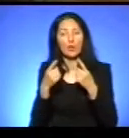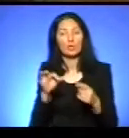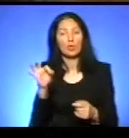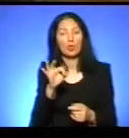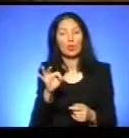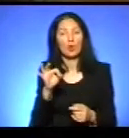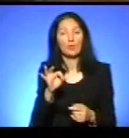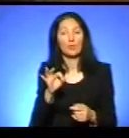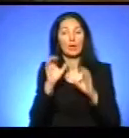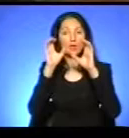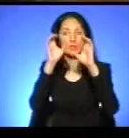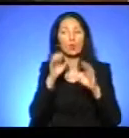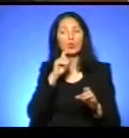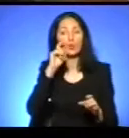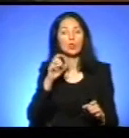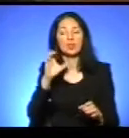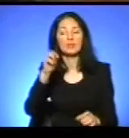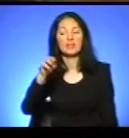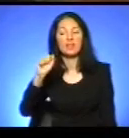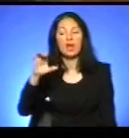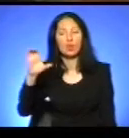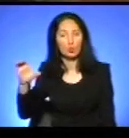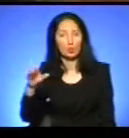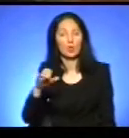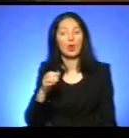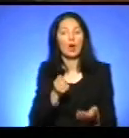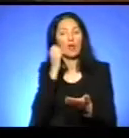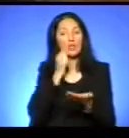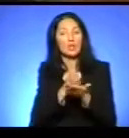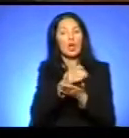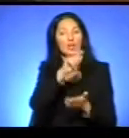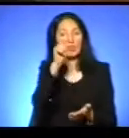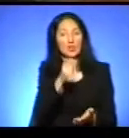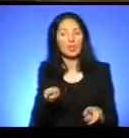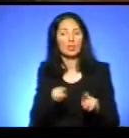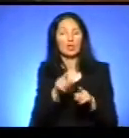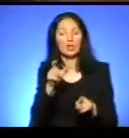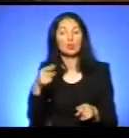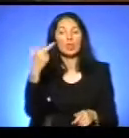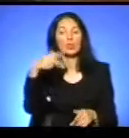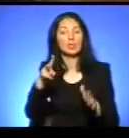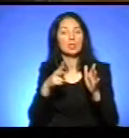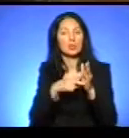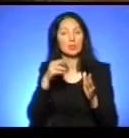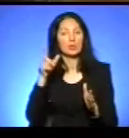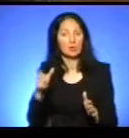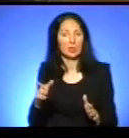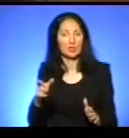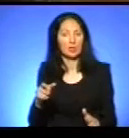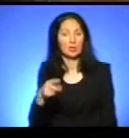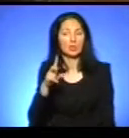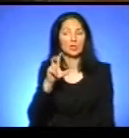закон України про статус вітеранні війни, то таких громадян перебуває 37 тисяч 422 особи.